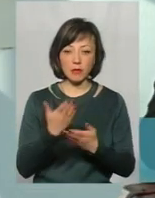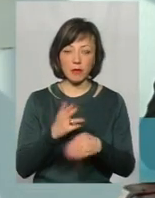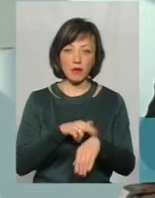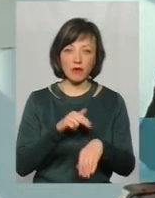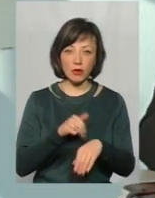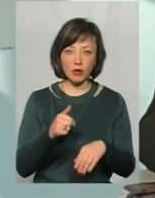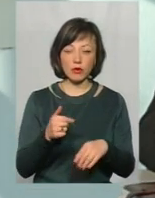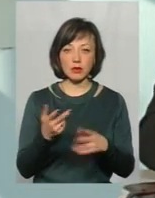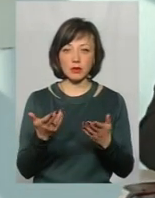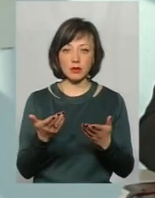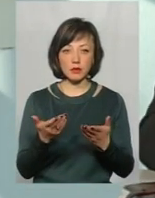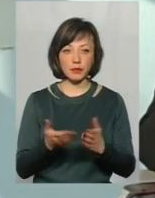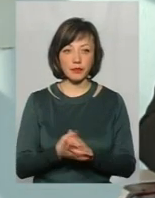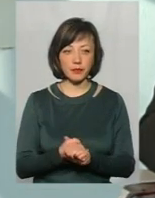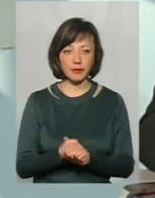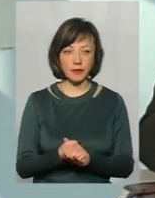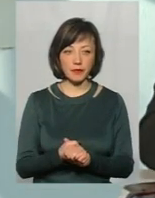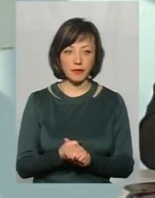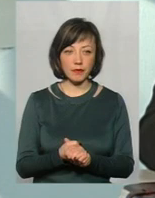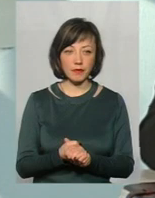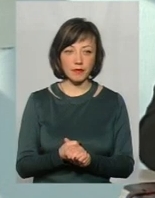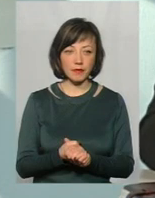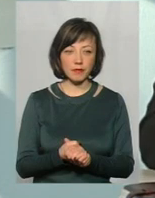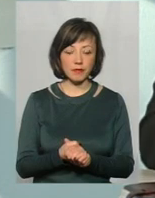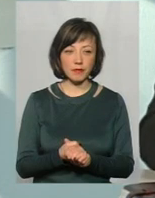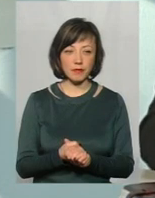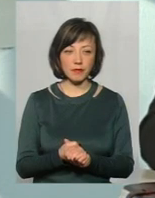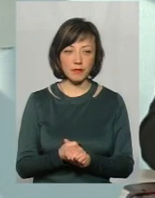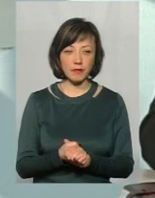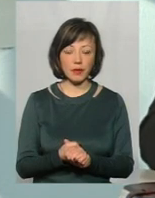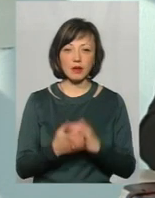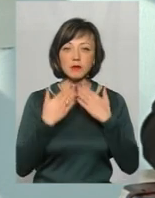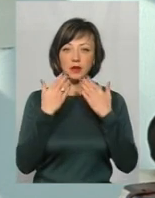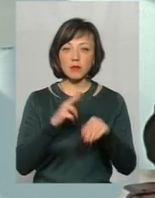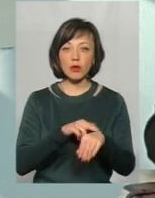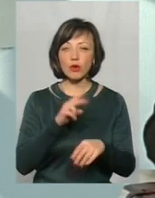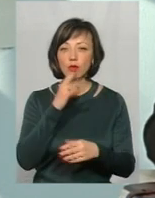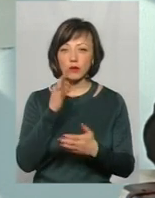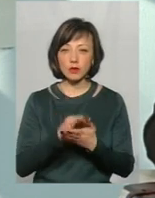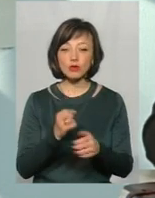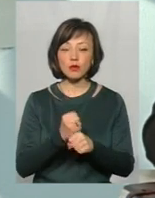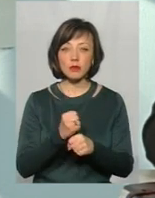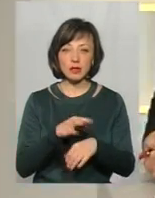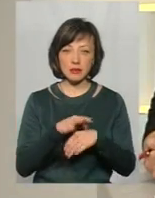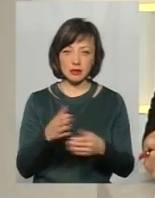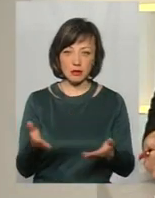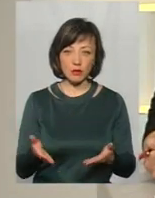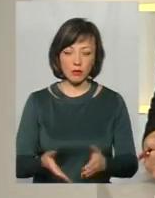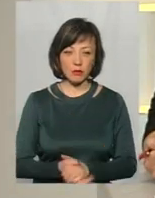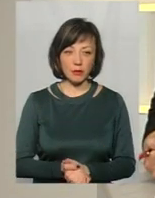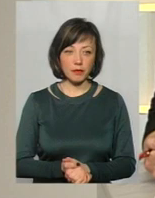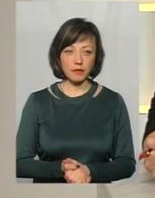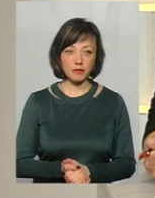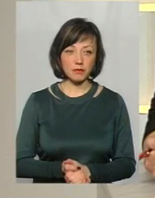органи, відповідно, інститиву правоохоронних органів, мають запитати в правоохоронних органів, що робити з тілом. І,